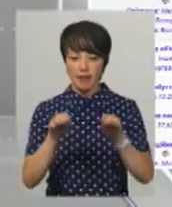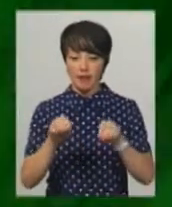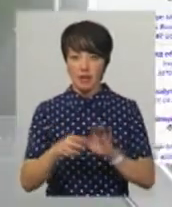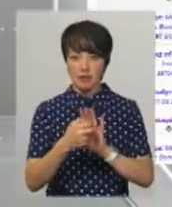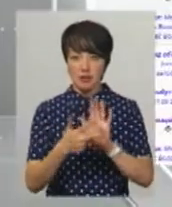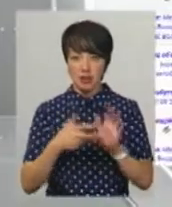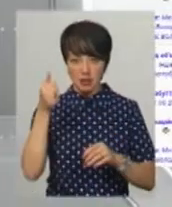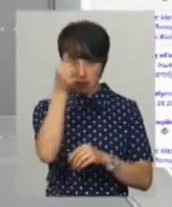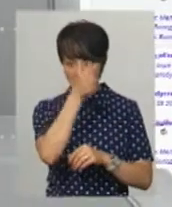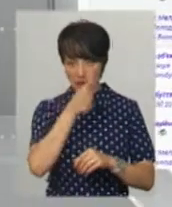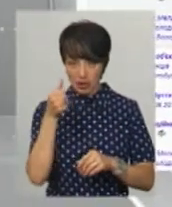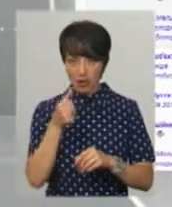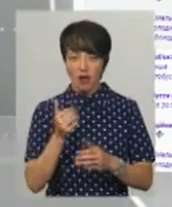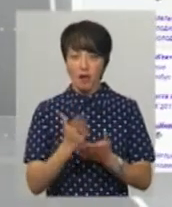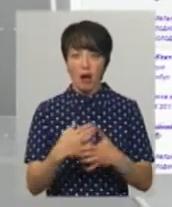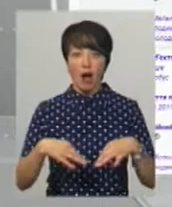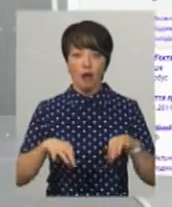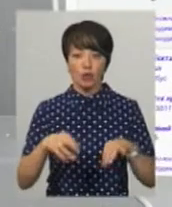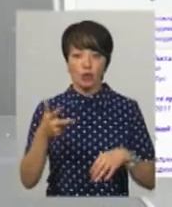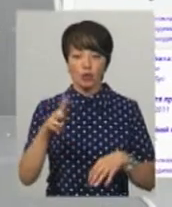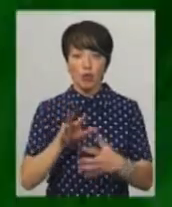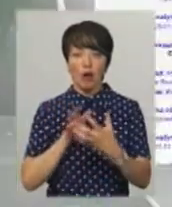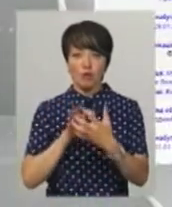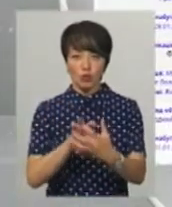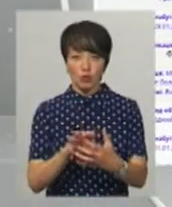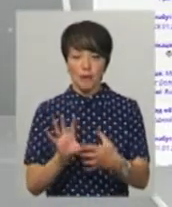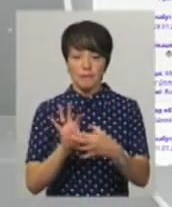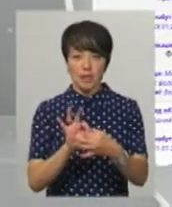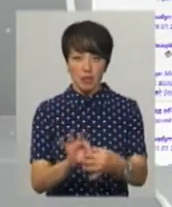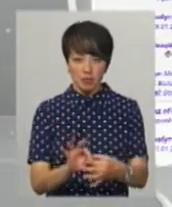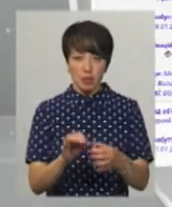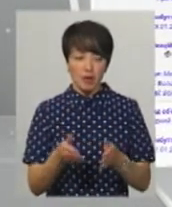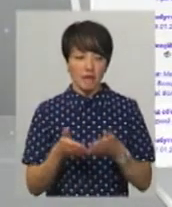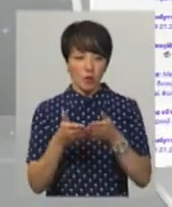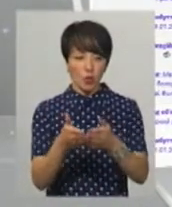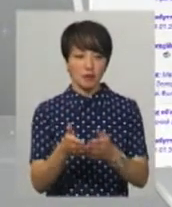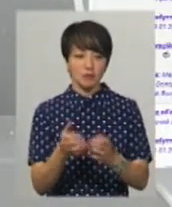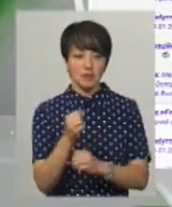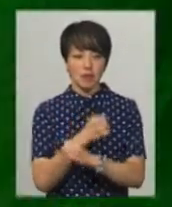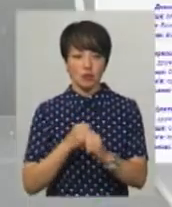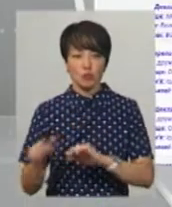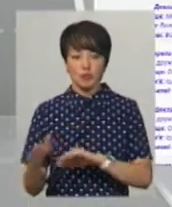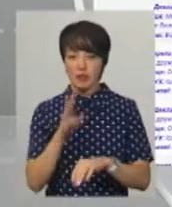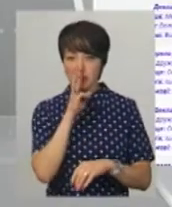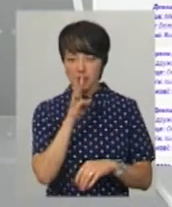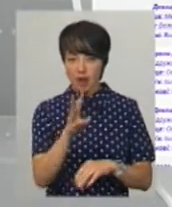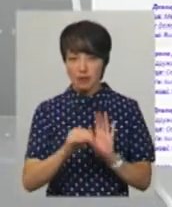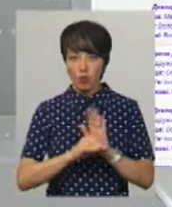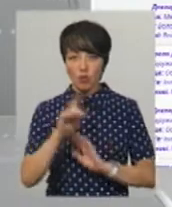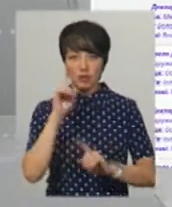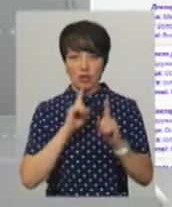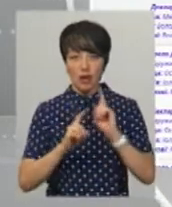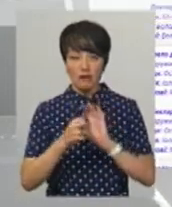зазначено, Володимир Мельниченко володіє автівкою, трьома автобусами, причіпом та водним засобом. Заробітна платня депутату у Верховній Раді за